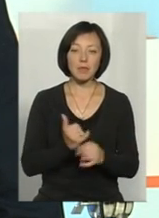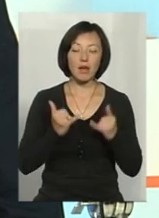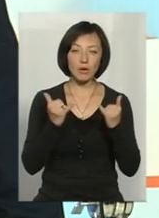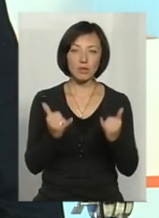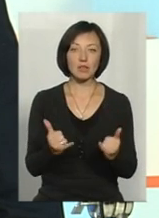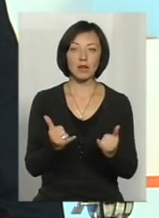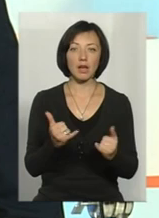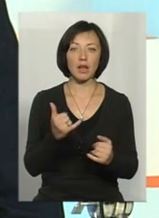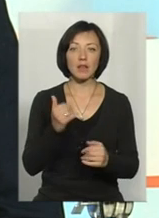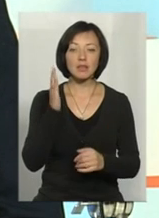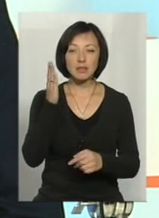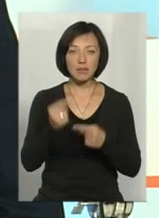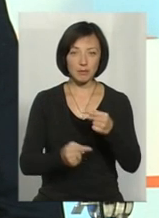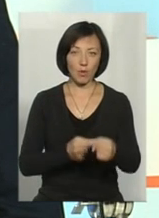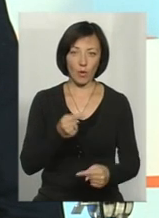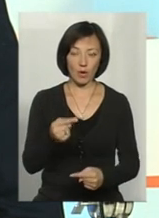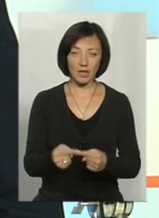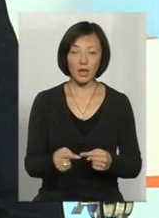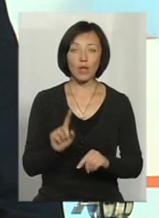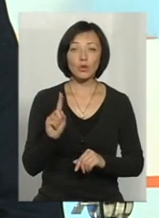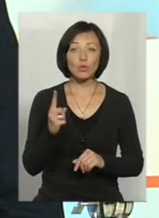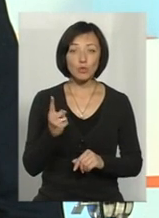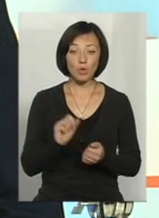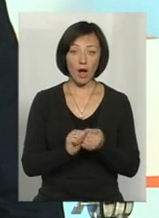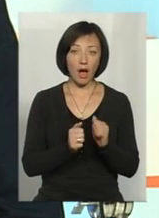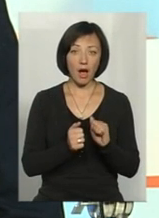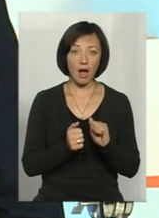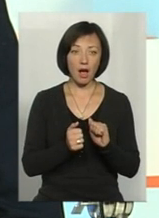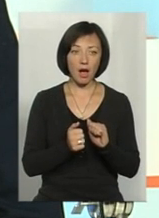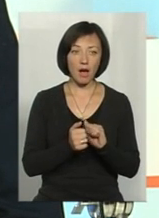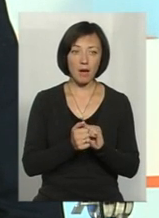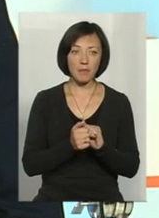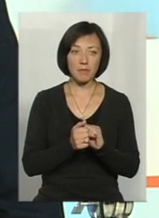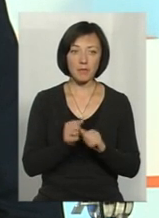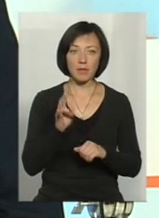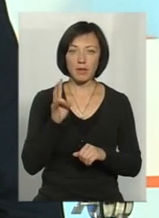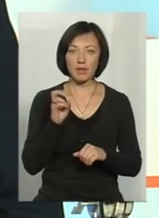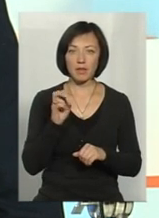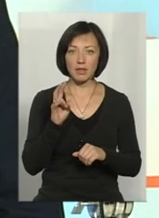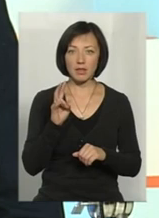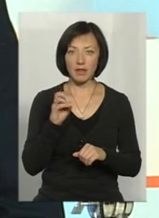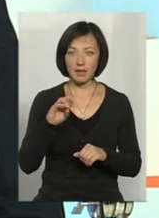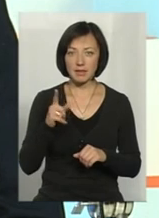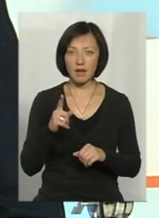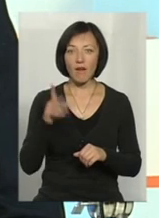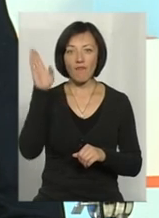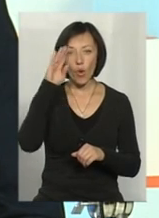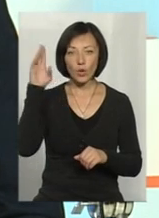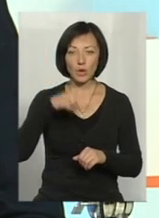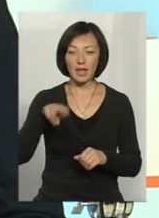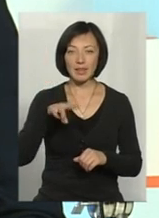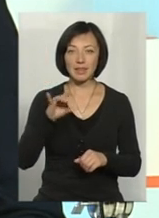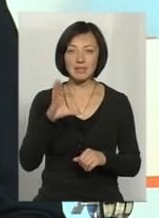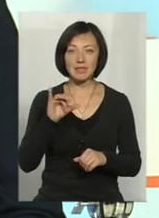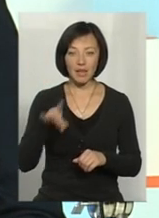наших поколінь. Тому що кам'янець поживає воду поверхневу, зністра. Але при тому